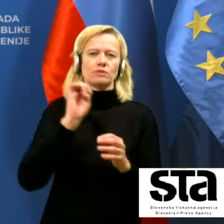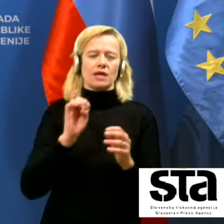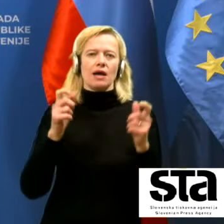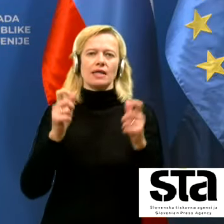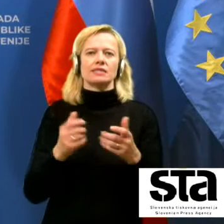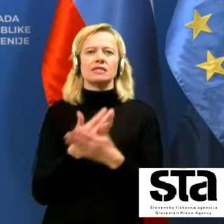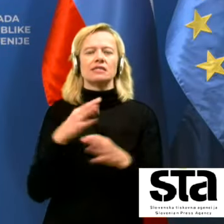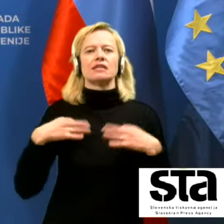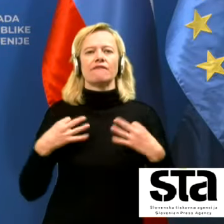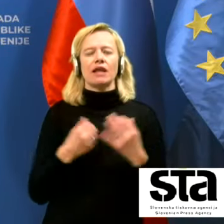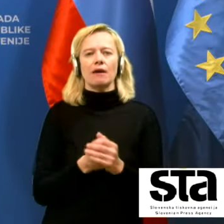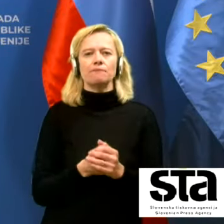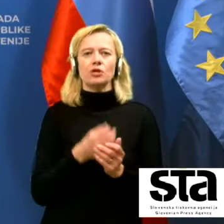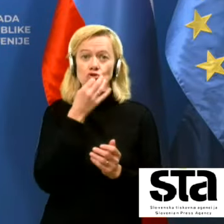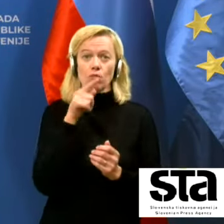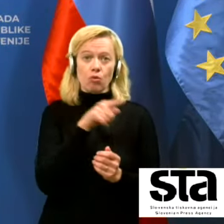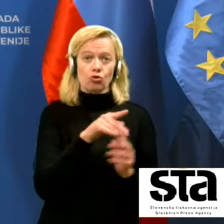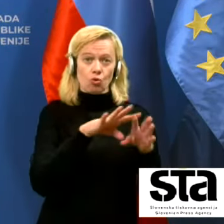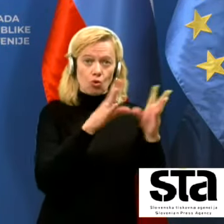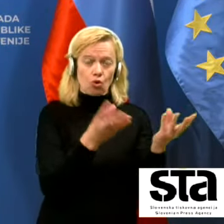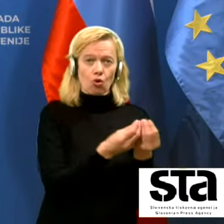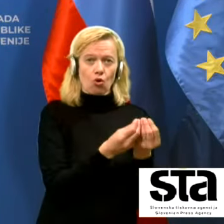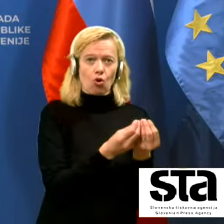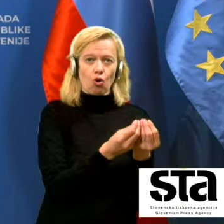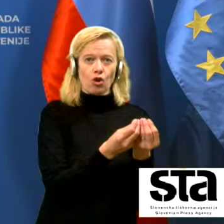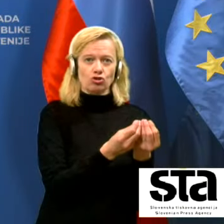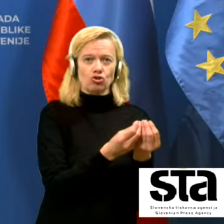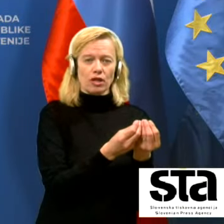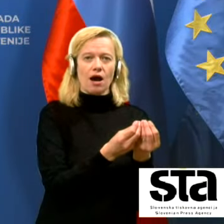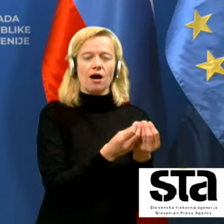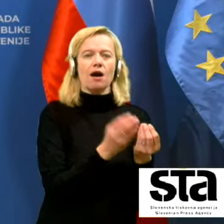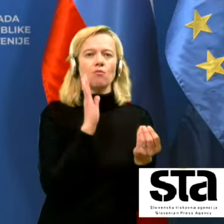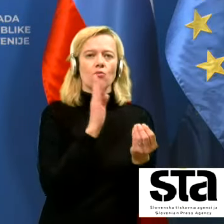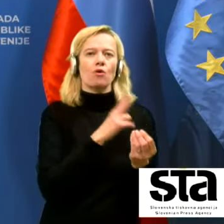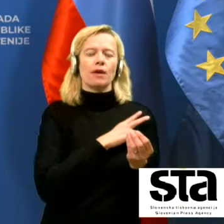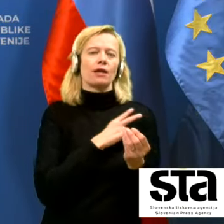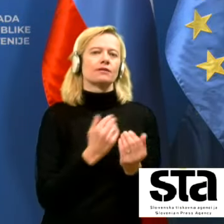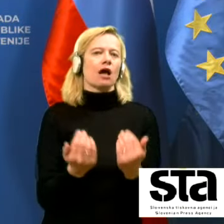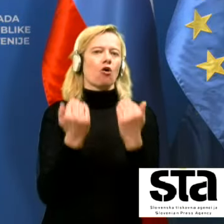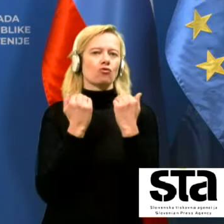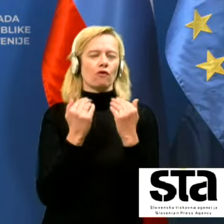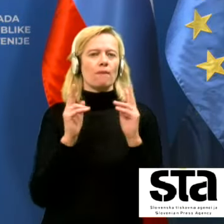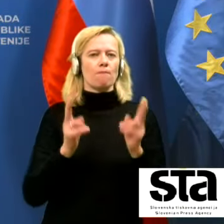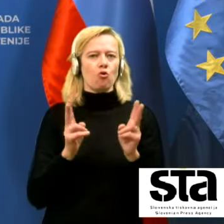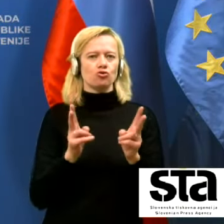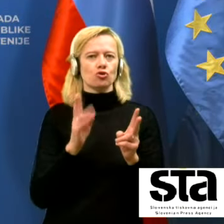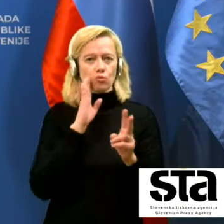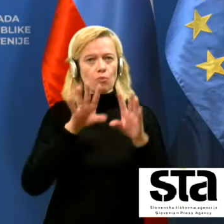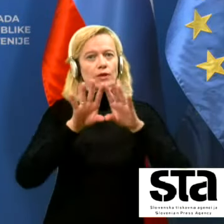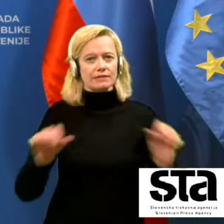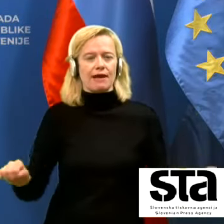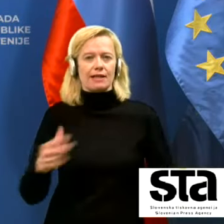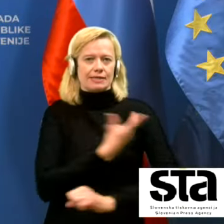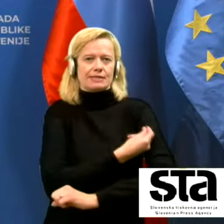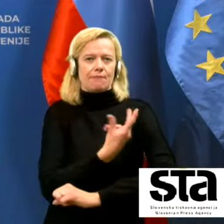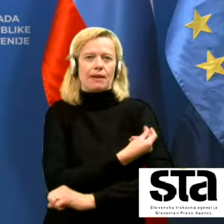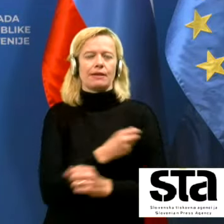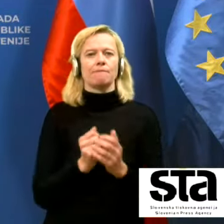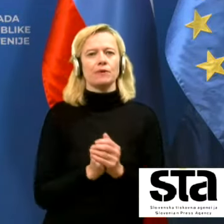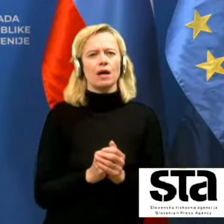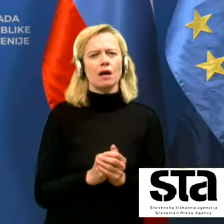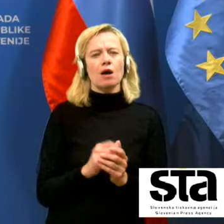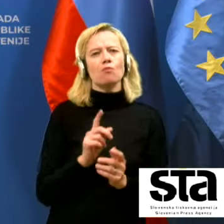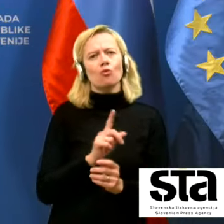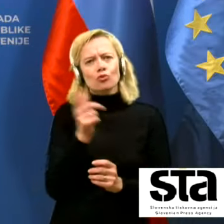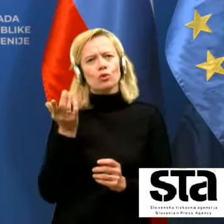količini, sveda imamo zagotovljeno možnost, sveda, da bomo ta cepljenja izvedli. Na drugi strani pa